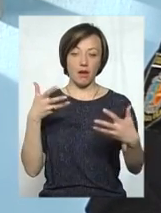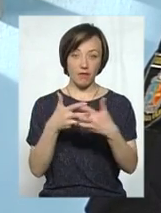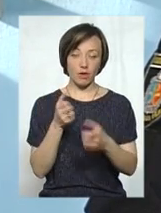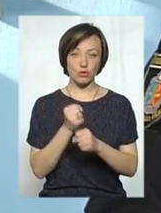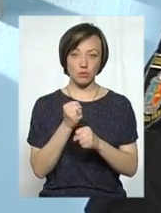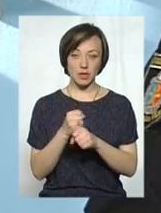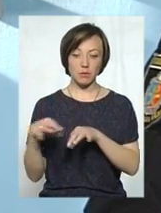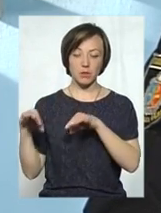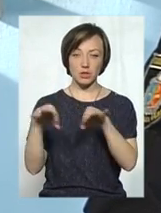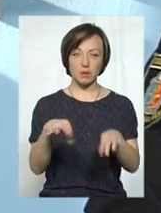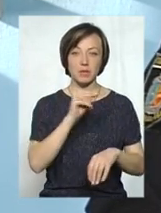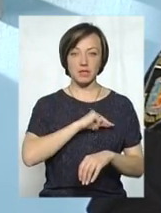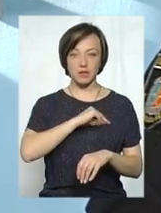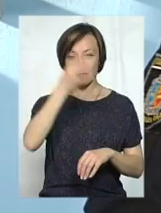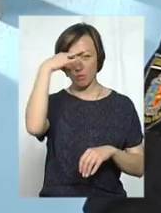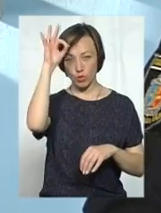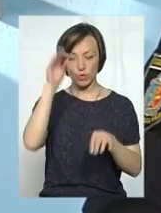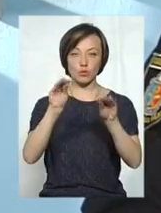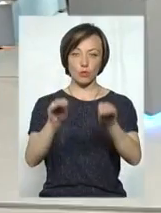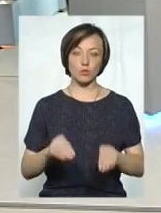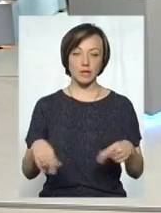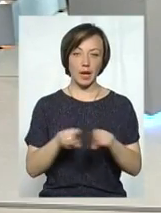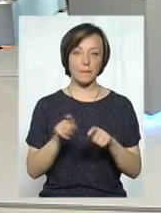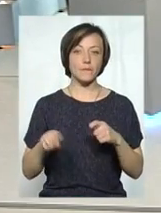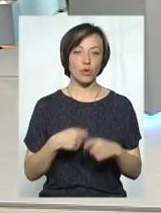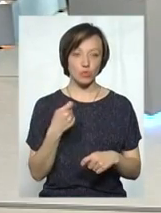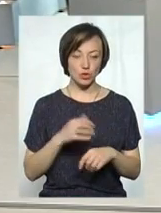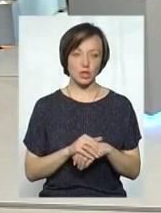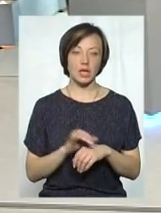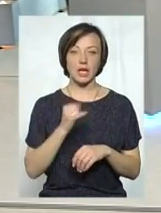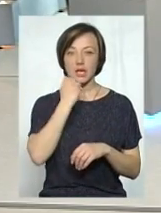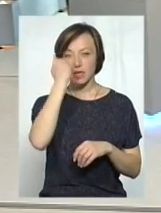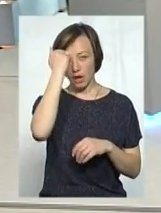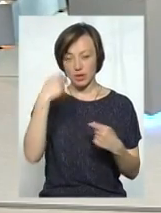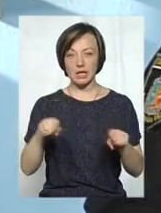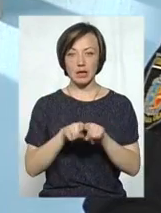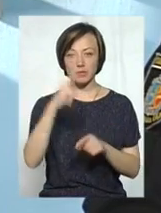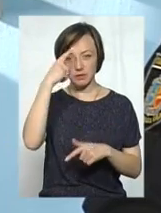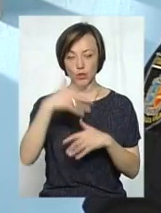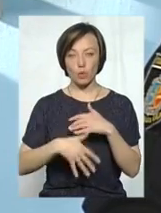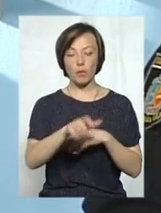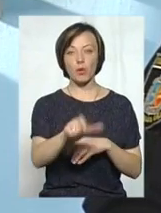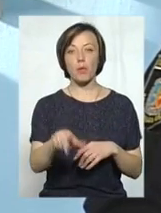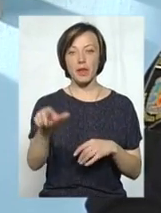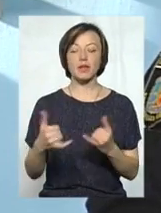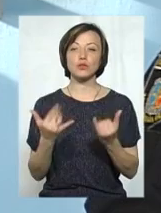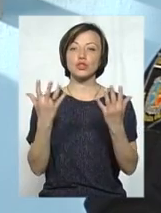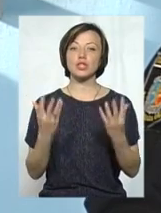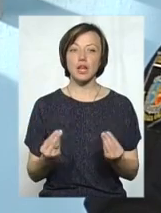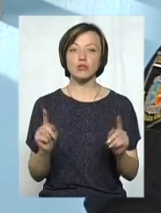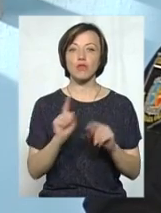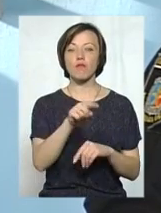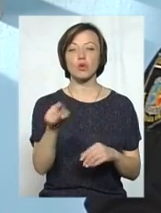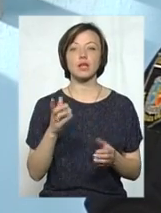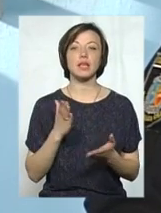пригоди, приїжджають працівники поліції і документують такі порушення. І дякую таким свідомим громадянам на сьогоднішній день, що